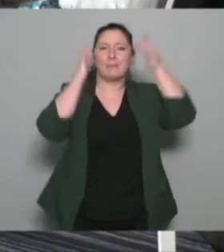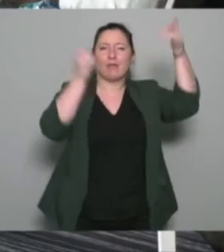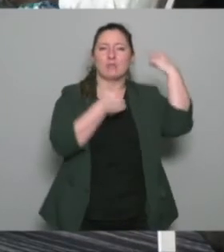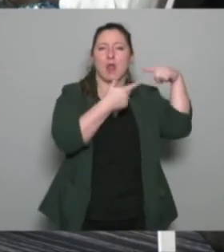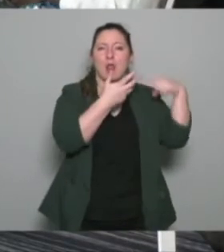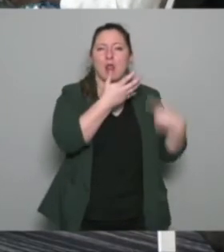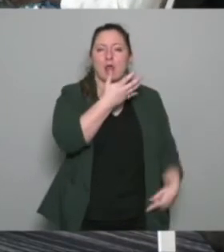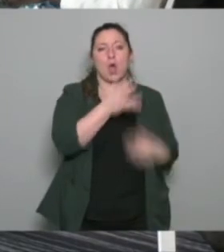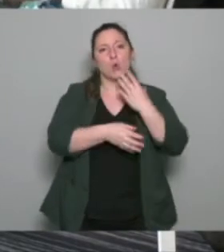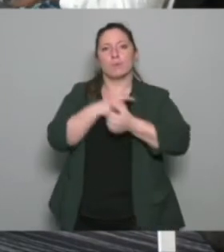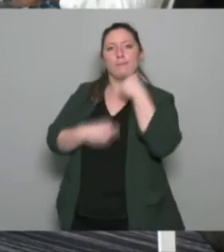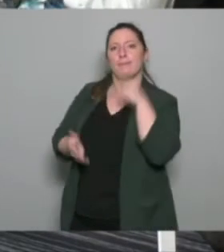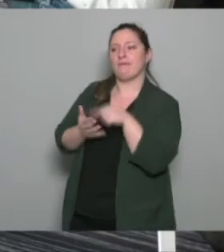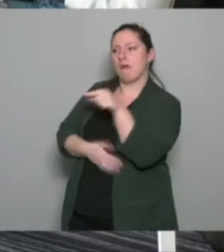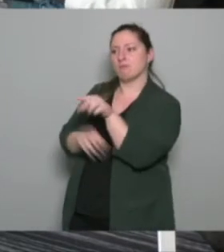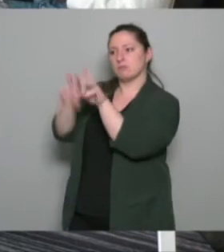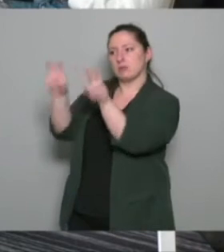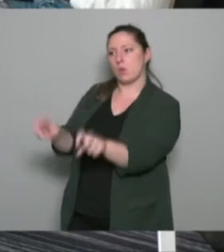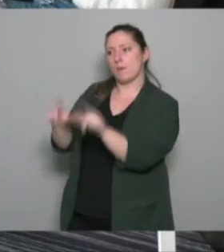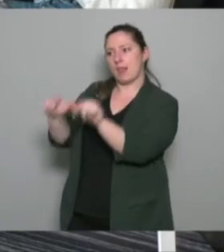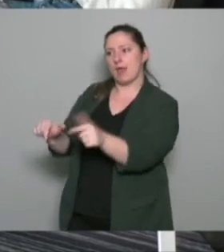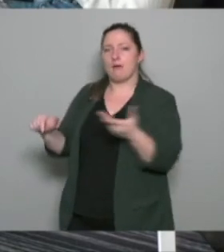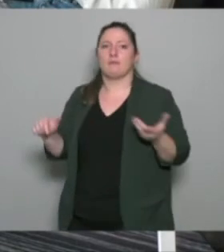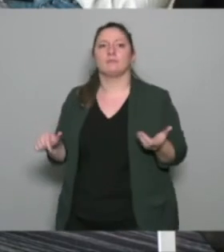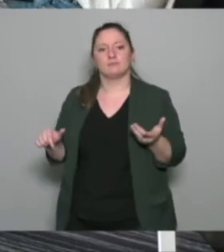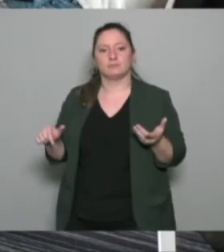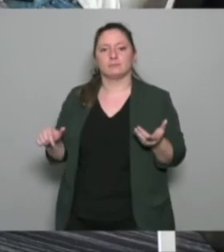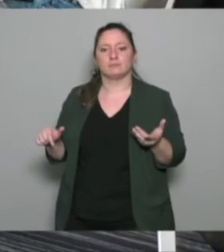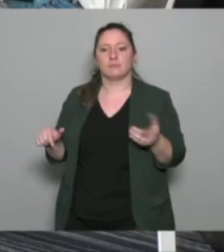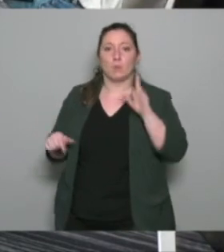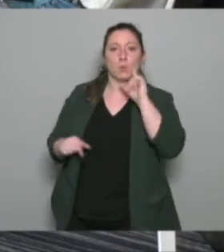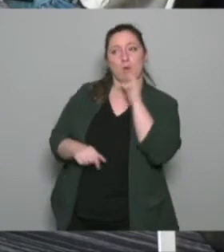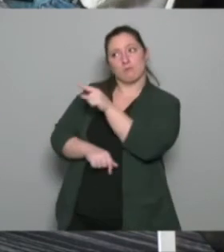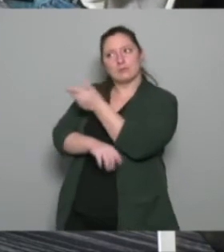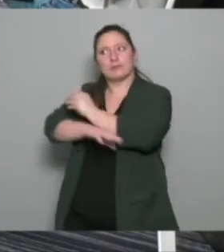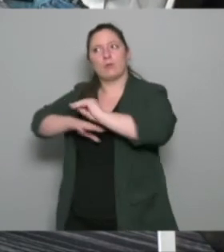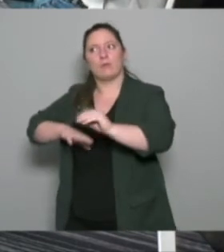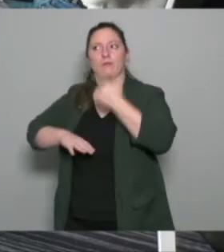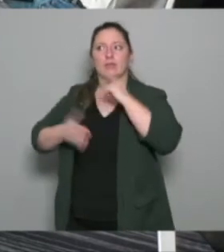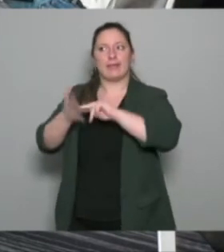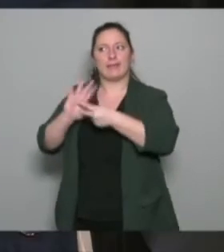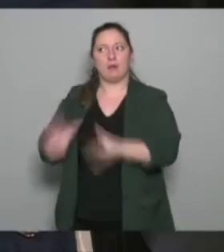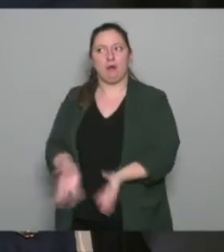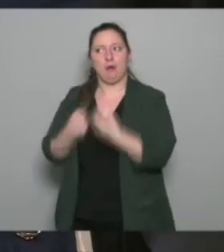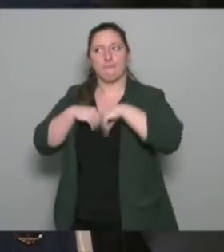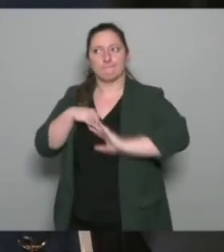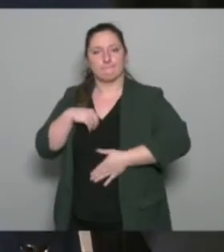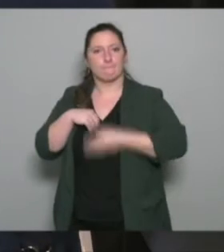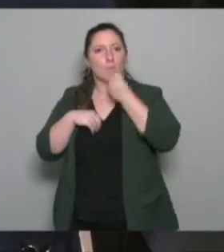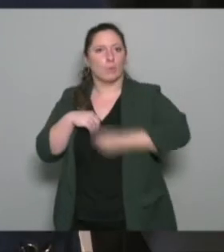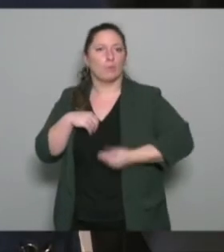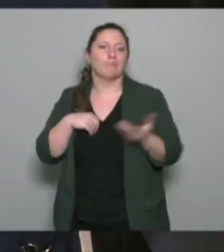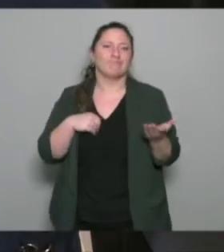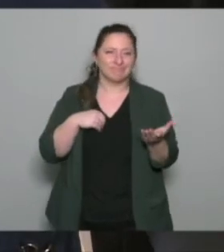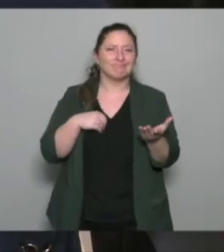que vous êtes rassuré par la qualification qu'il a parce que vous dites il a la sécurisation il y la maîtrise de la technique comment est-ce que en dehors de l